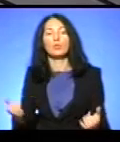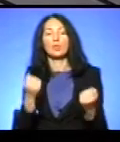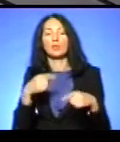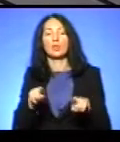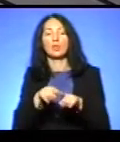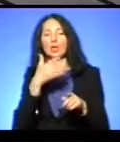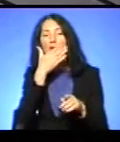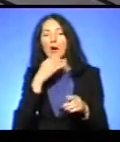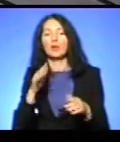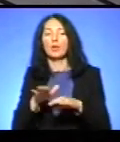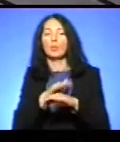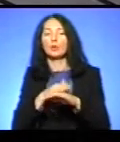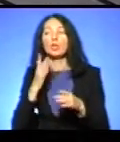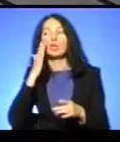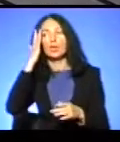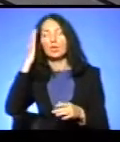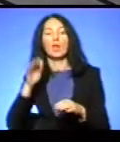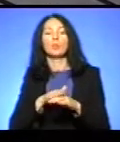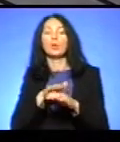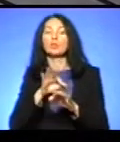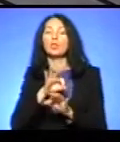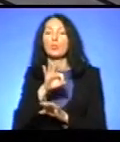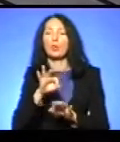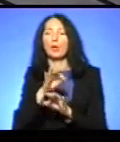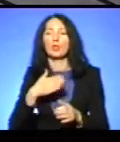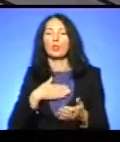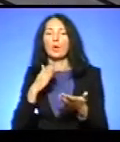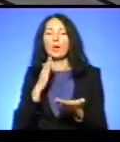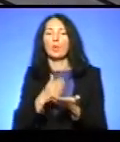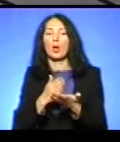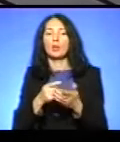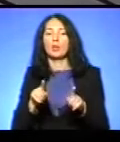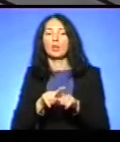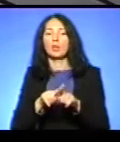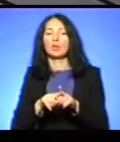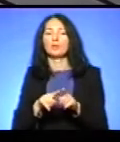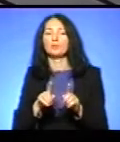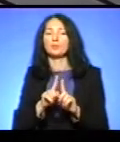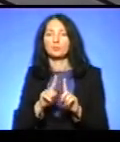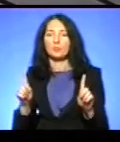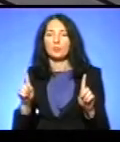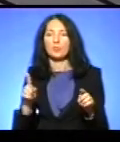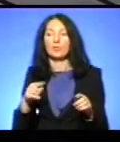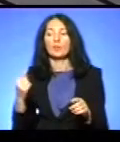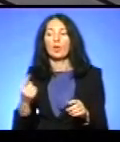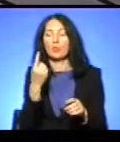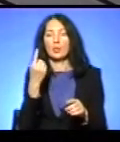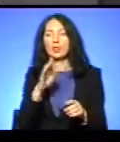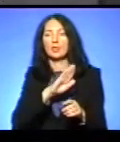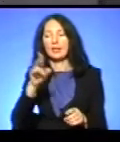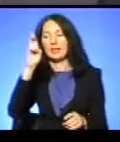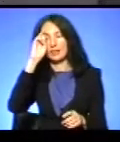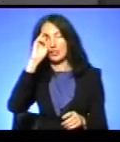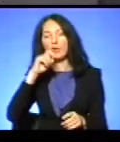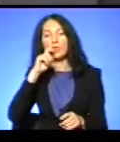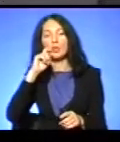благодійні ідеї, благодійні проекти? Тому що, власне, маємо такий прецедент, тому що перший недержавний в Україні